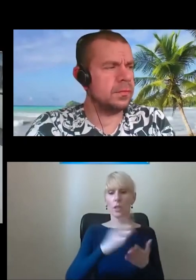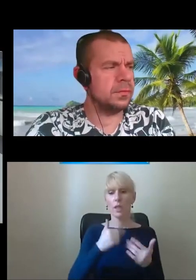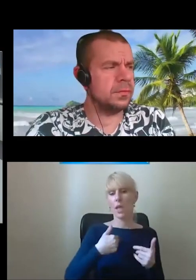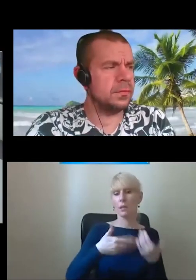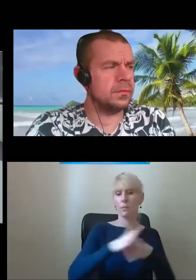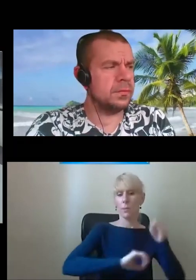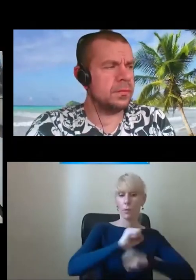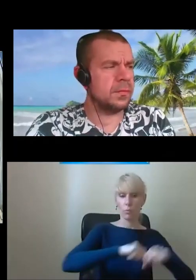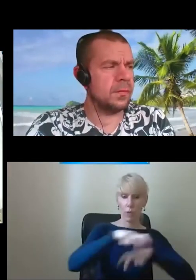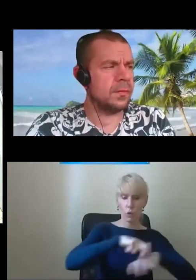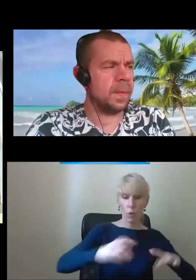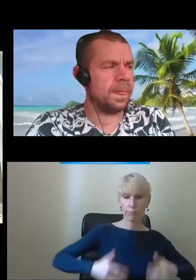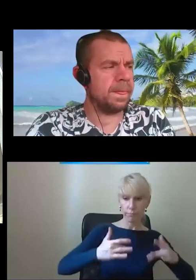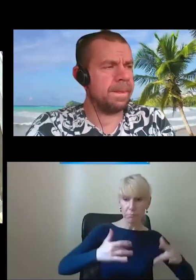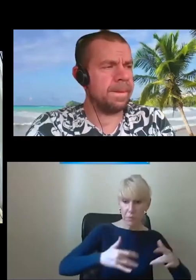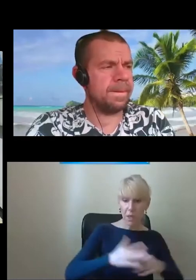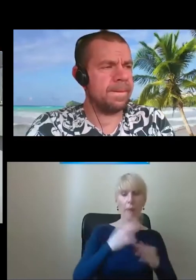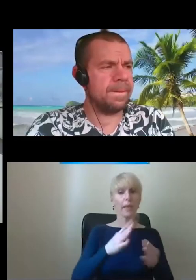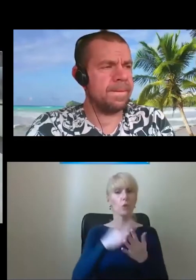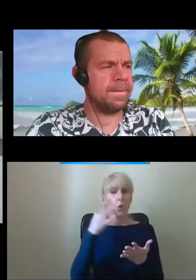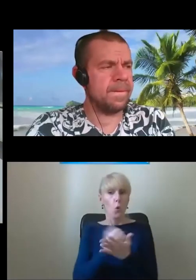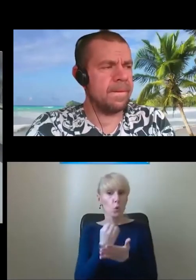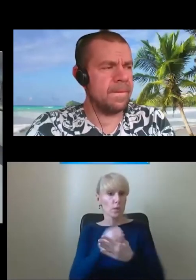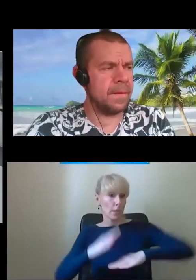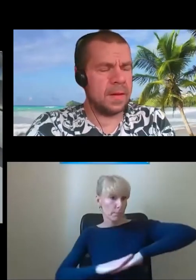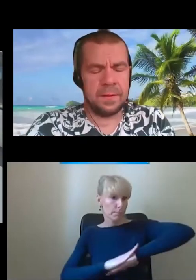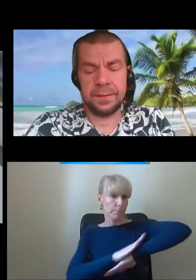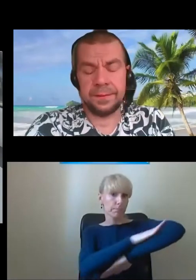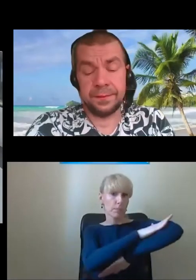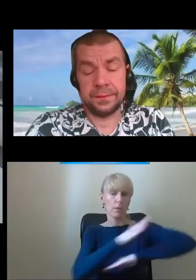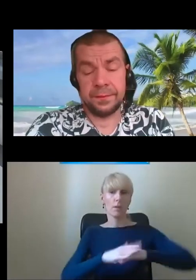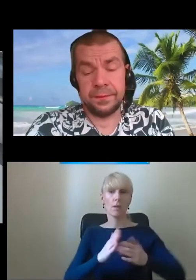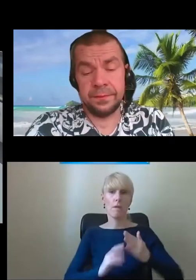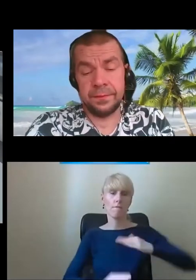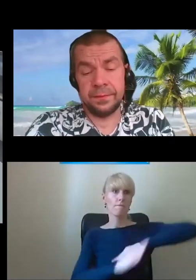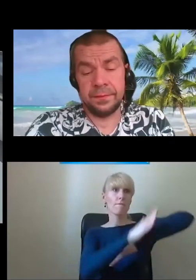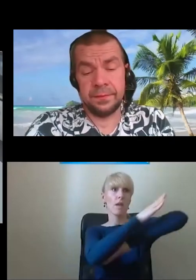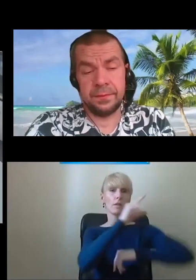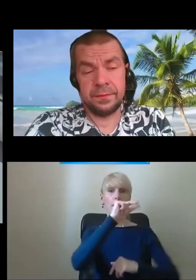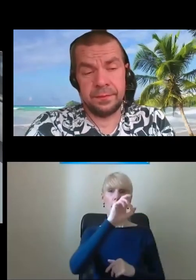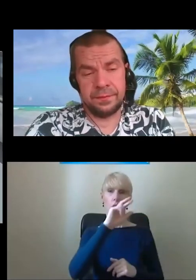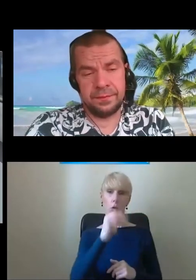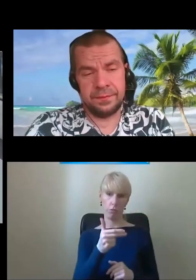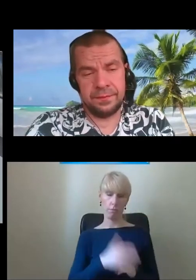niepełnosprawnością, chciałbym skorzystać z platformy i wjechać na peron. Tak.